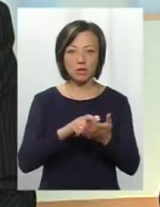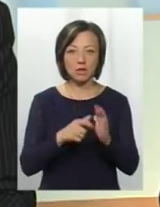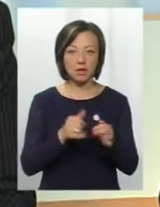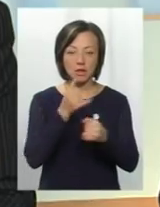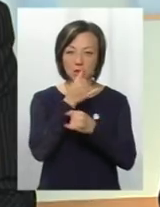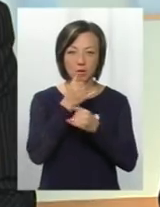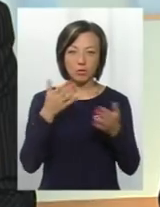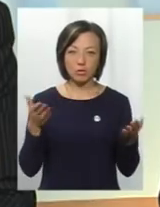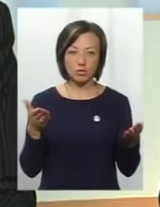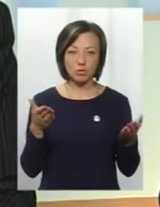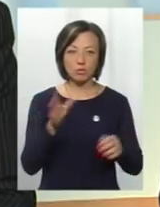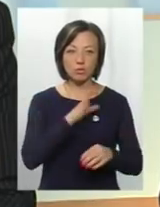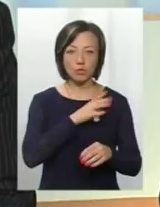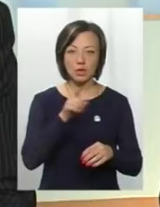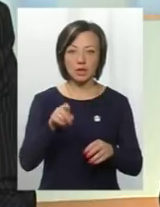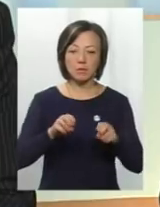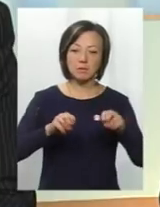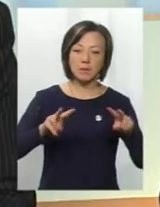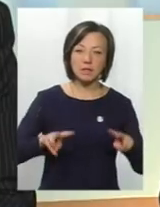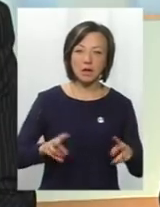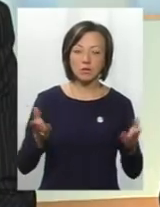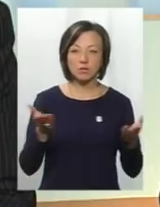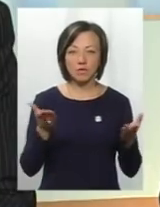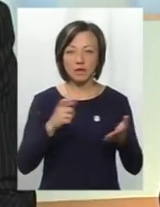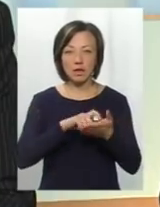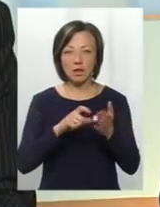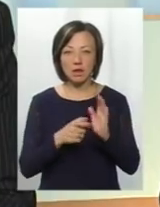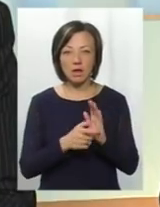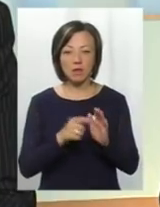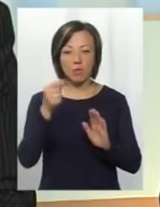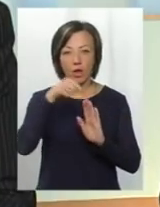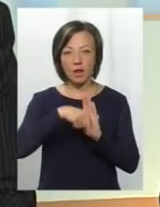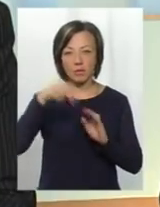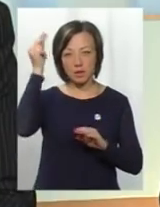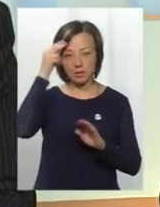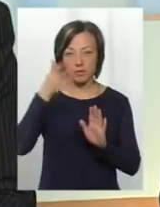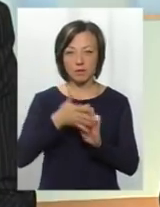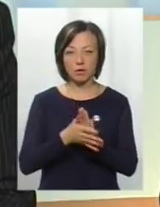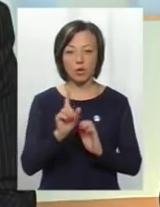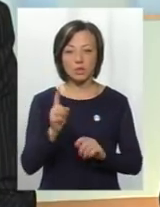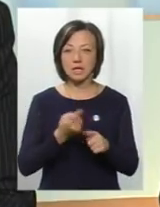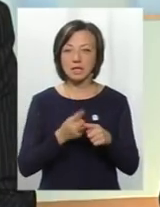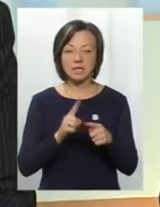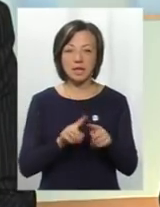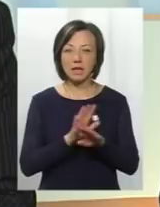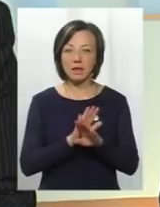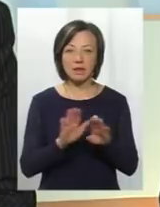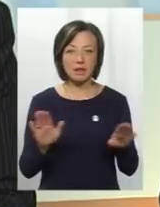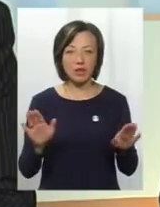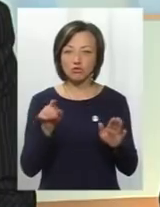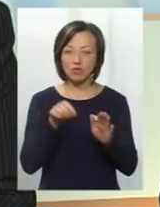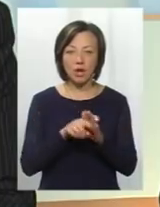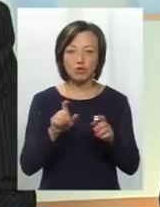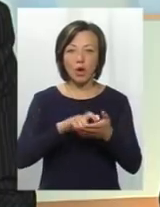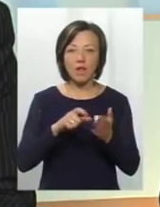можуть бути там спеціалізованими класи, не можуть бути споглибленими вивченням. Хоча це не означає, що класи